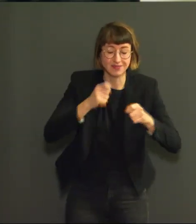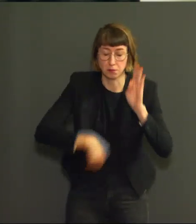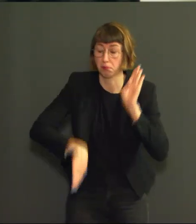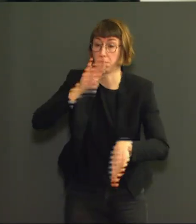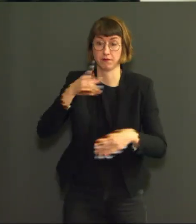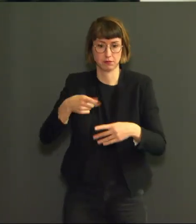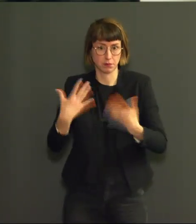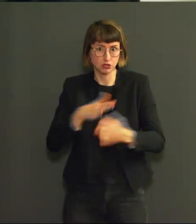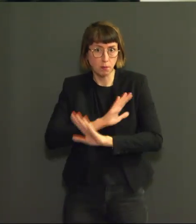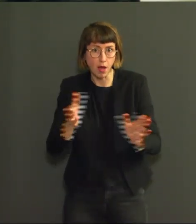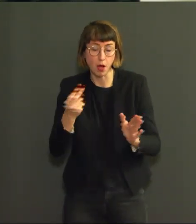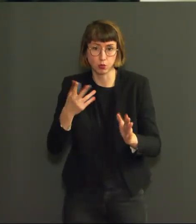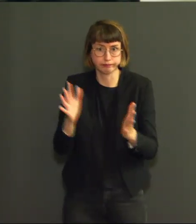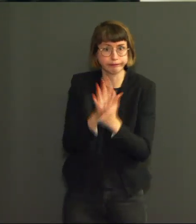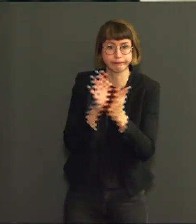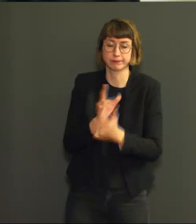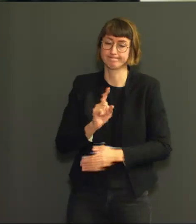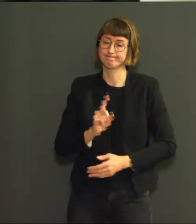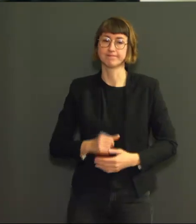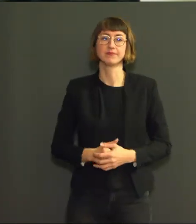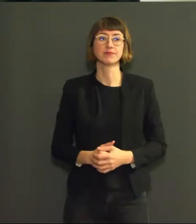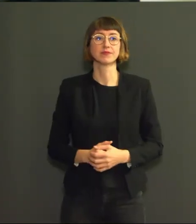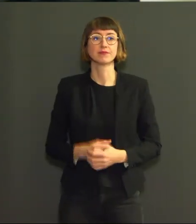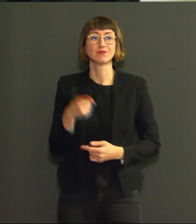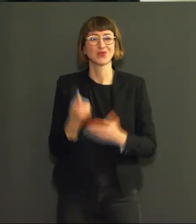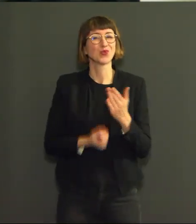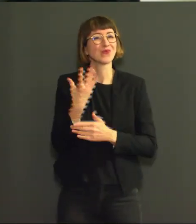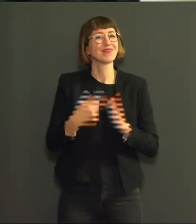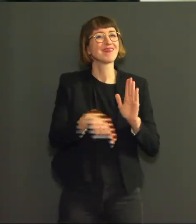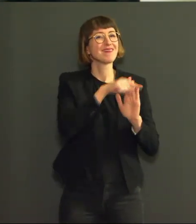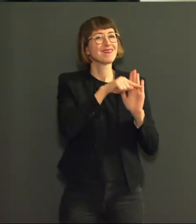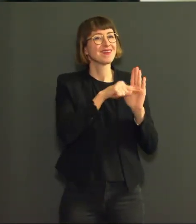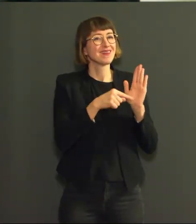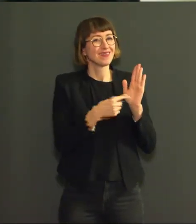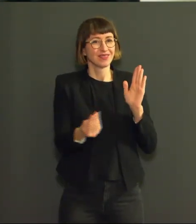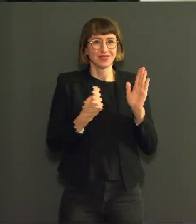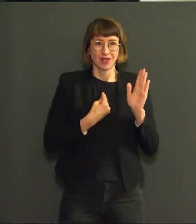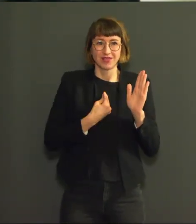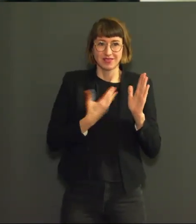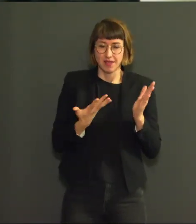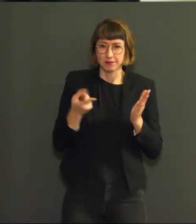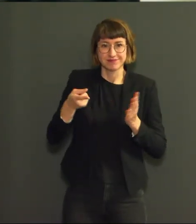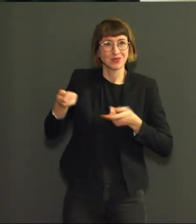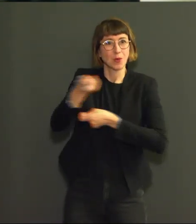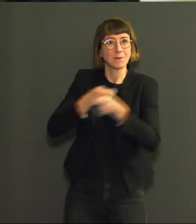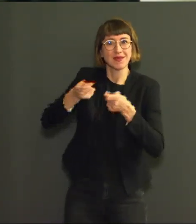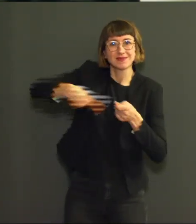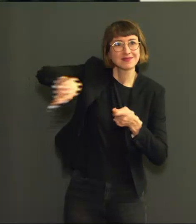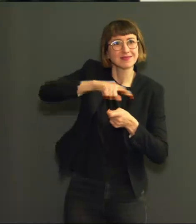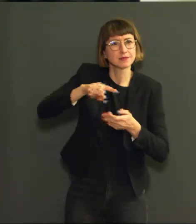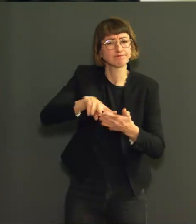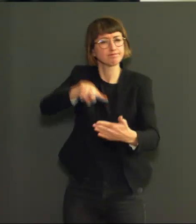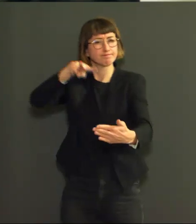Les nouvelles mesures offrent donc une meilleure vue d'ensemble du marché et devraient également garantir